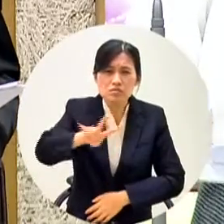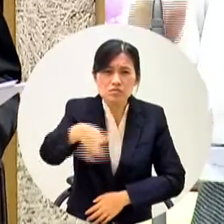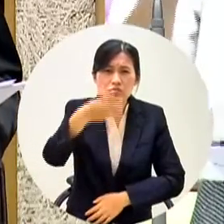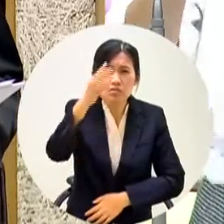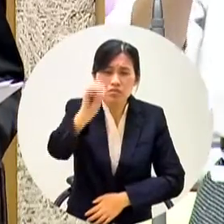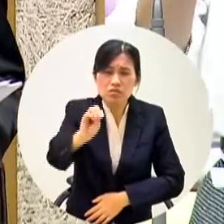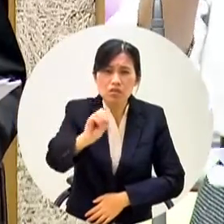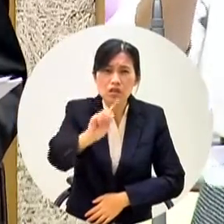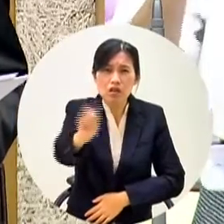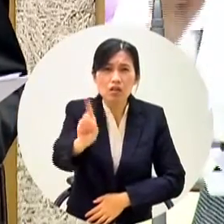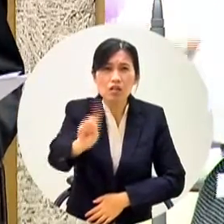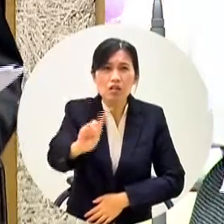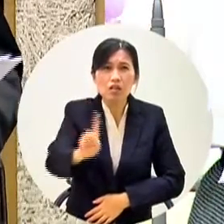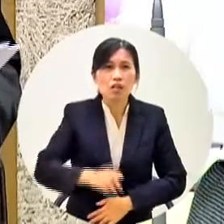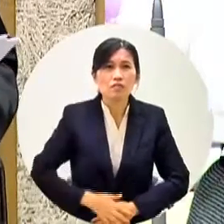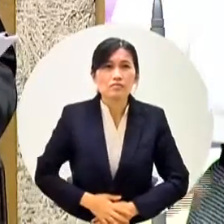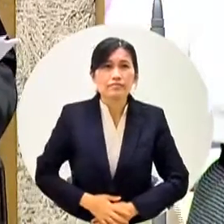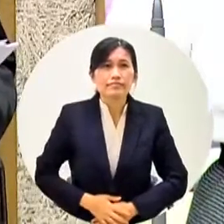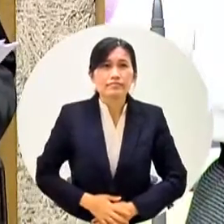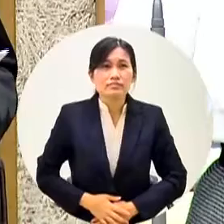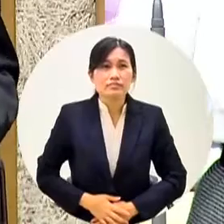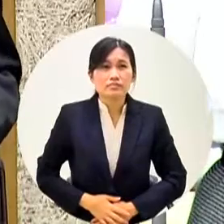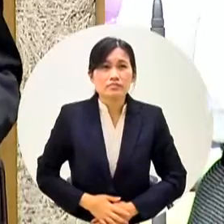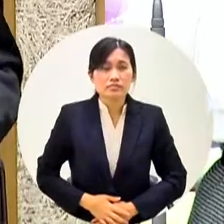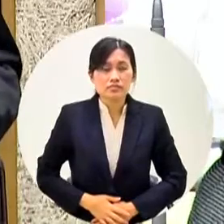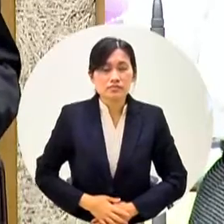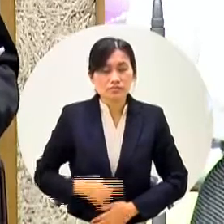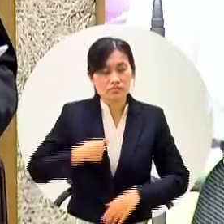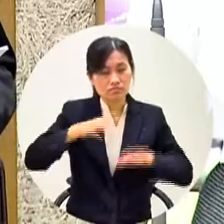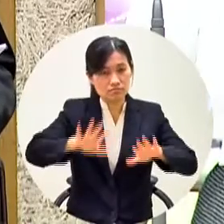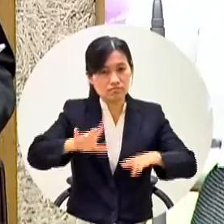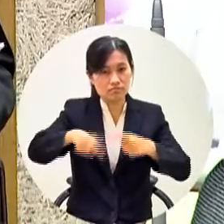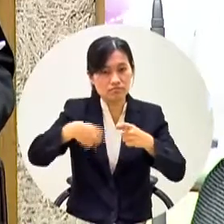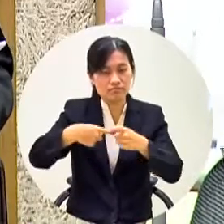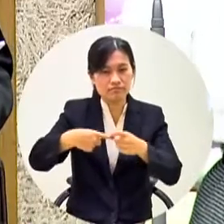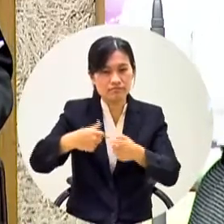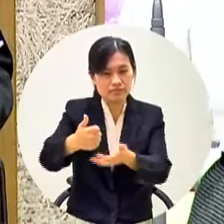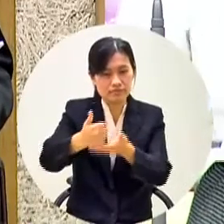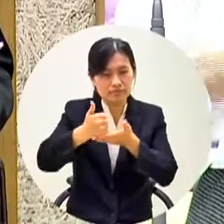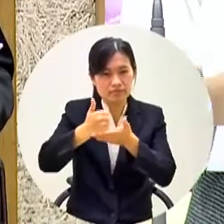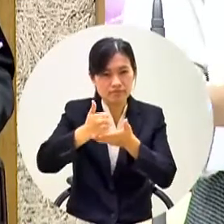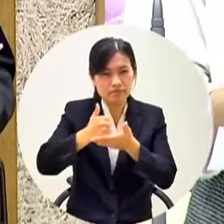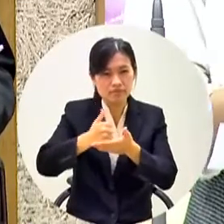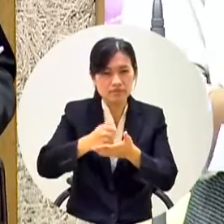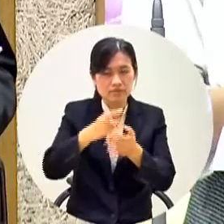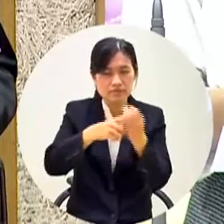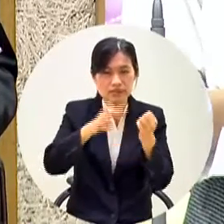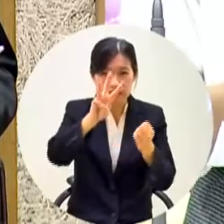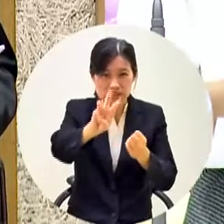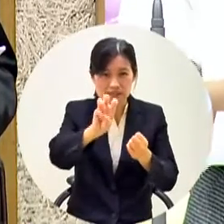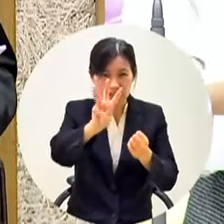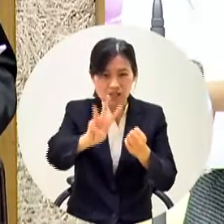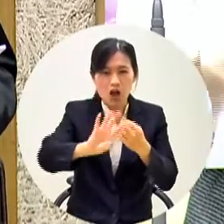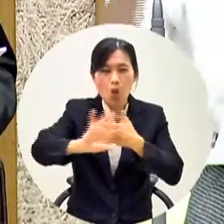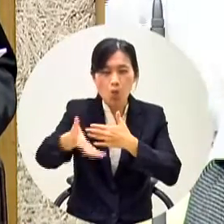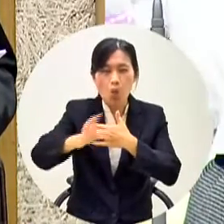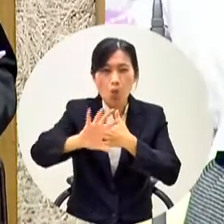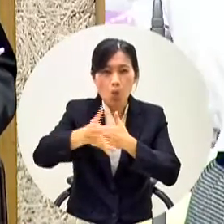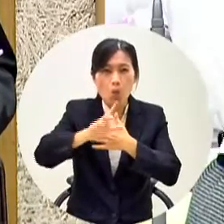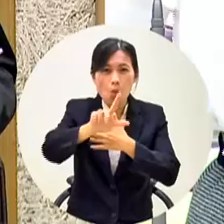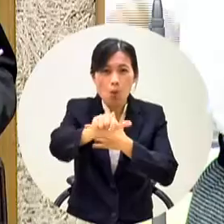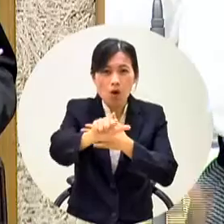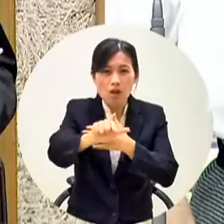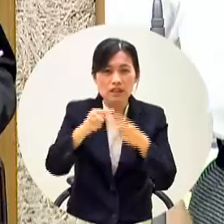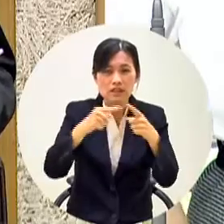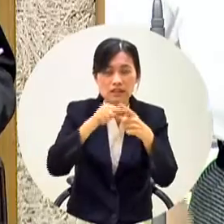是什麼東西因為我們今年真聘了33位的外籍老師那就是人事會